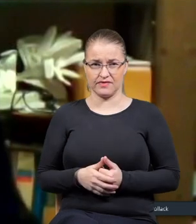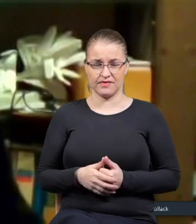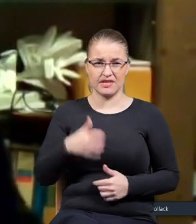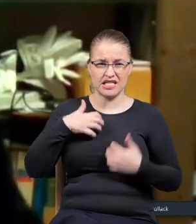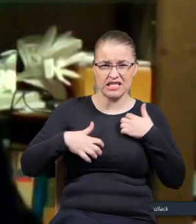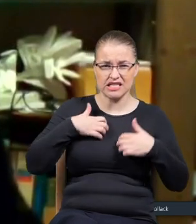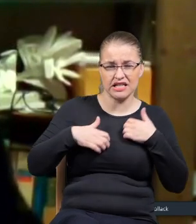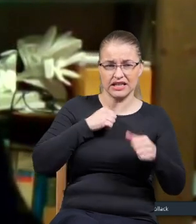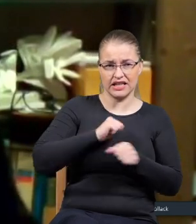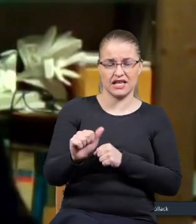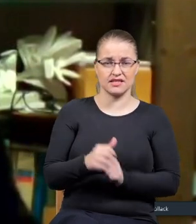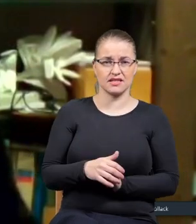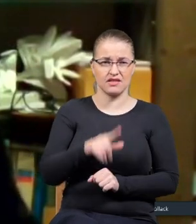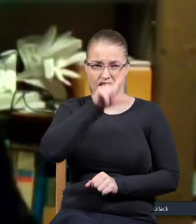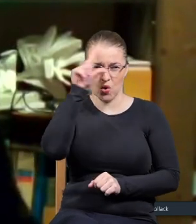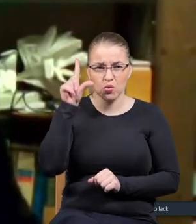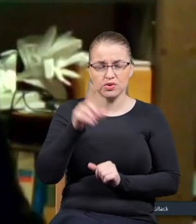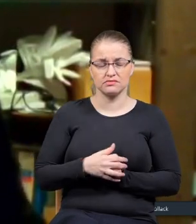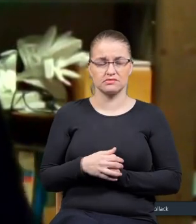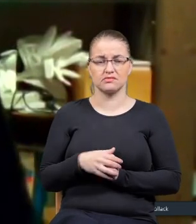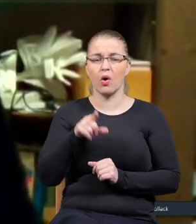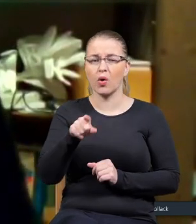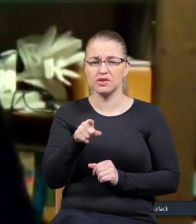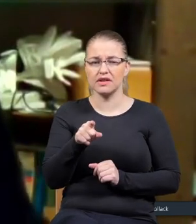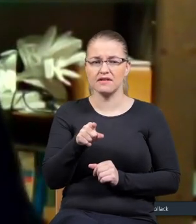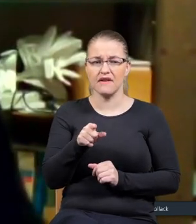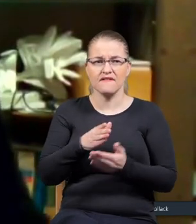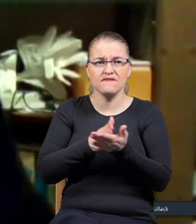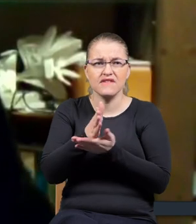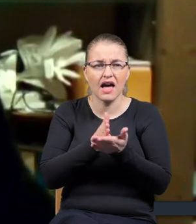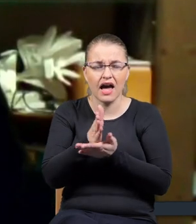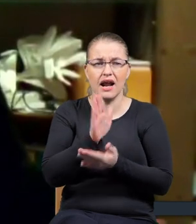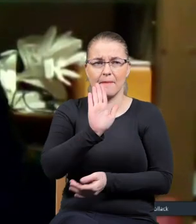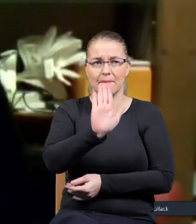agresywność w tych ludzi, że oni po prostu wierzą